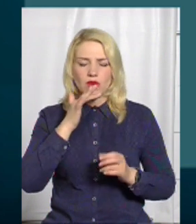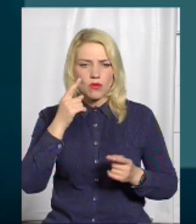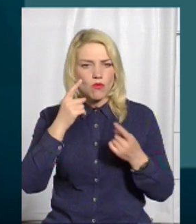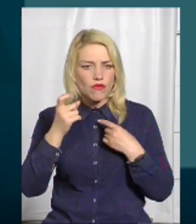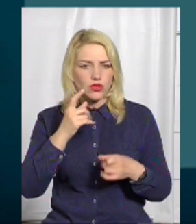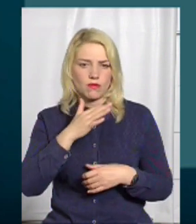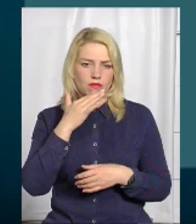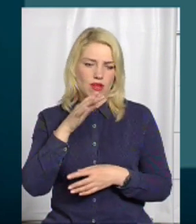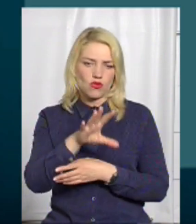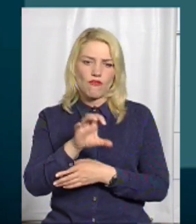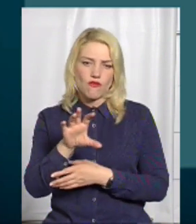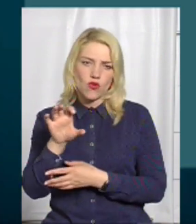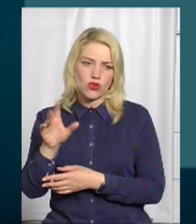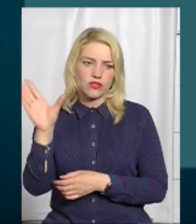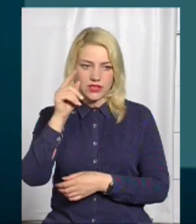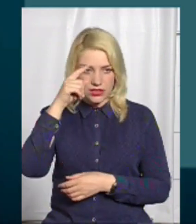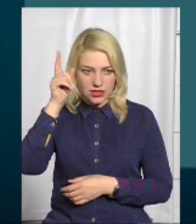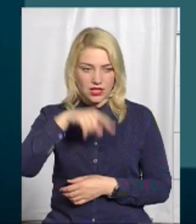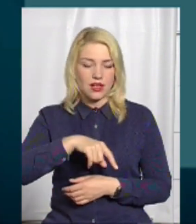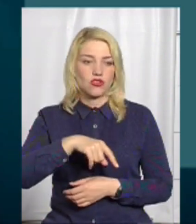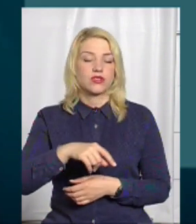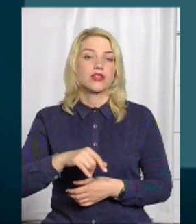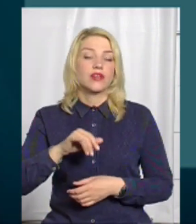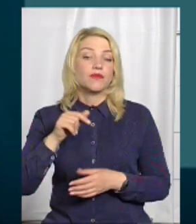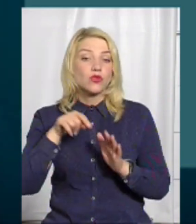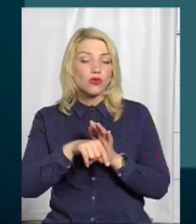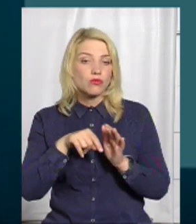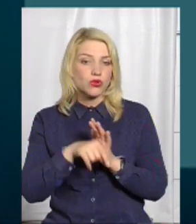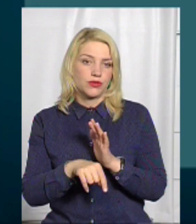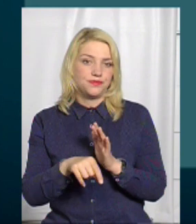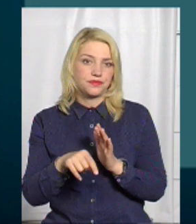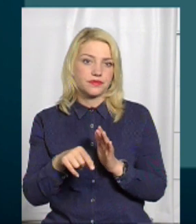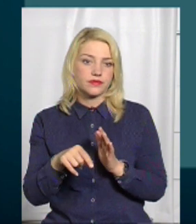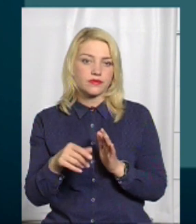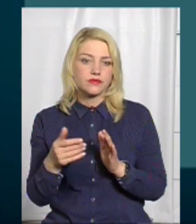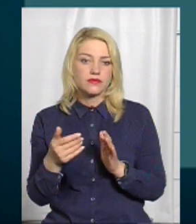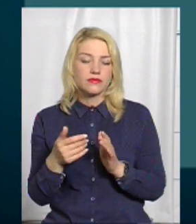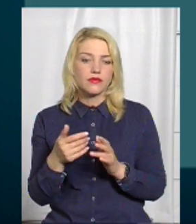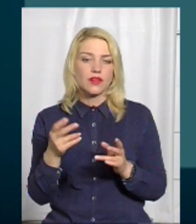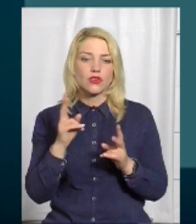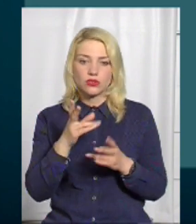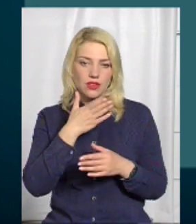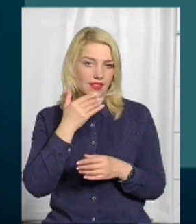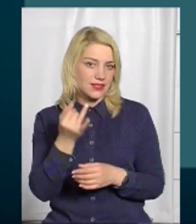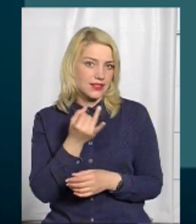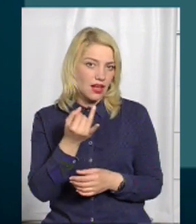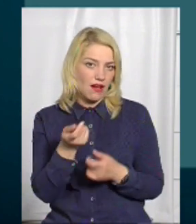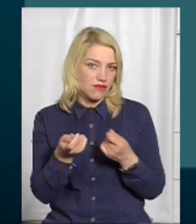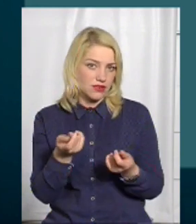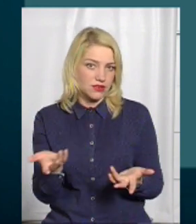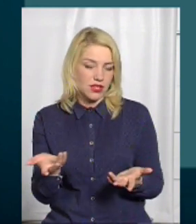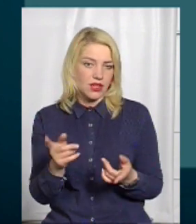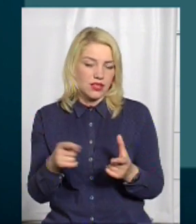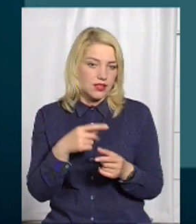багато фотографій, усі знають. Ну, тобто, якісь, мабуть, органи цим не зацікалися, чи я не знаю, що